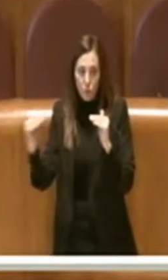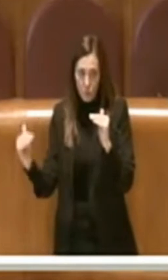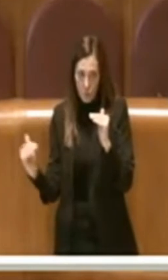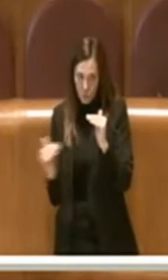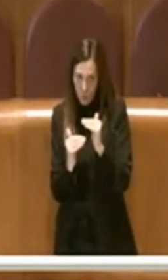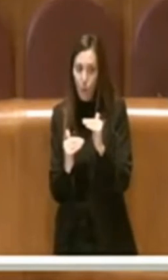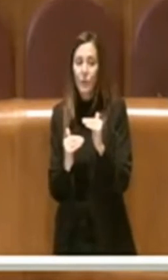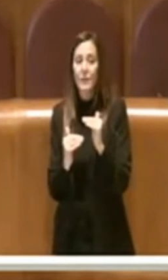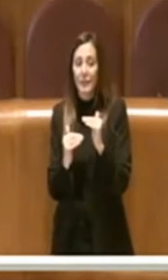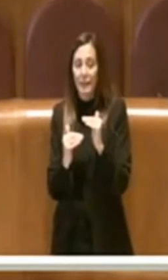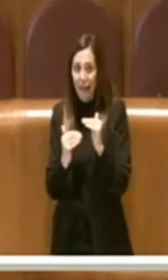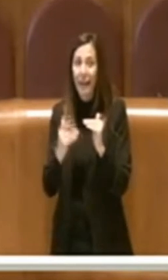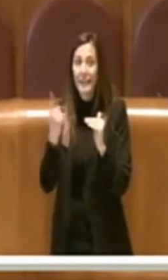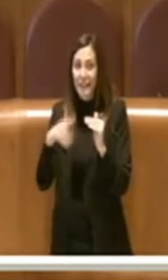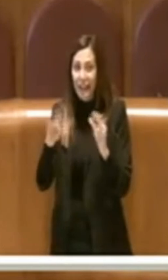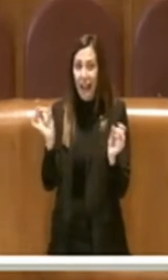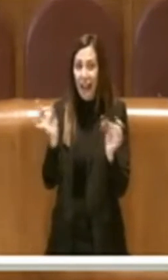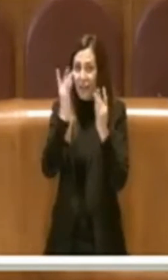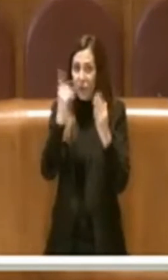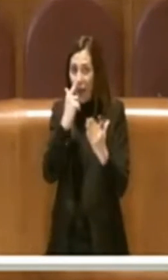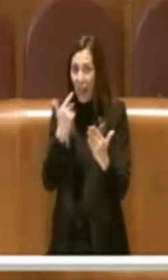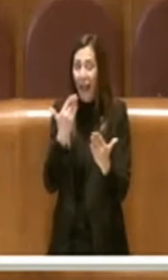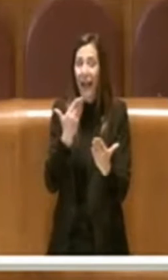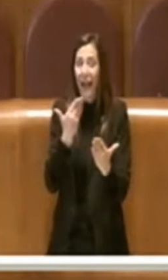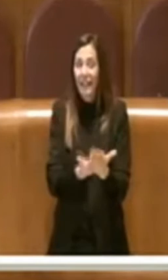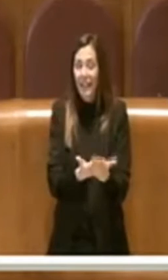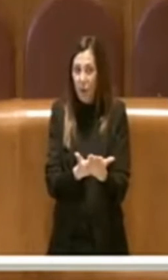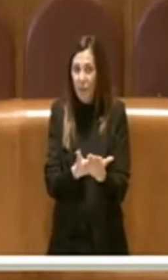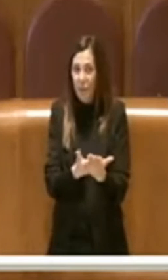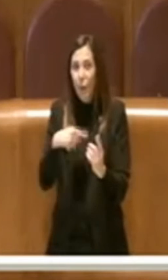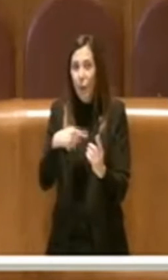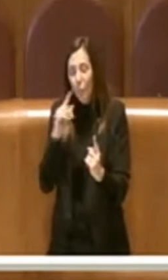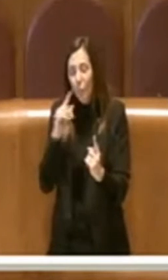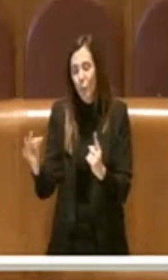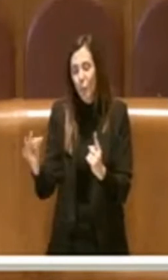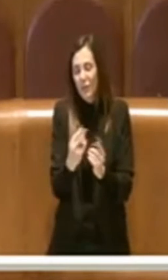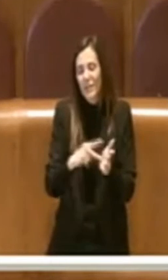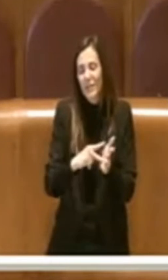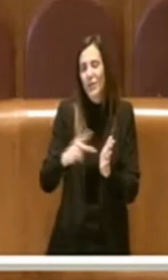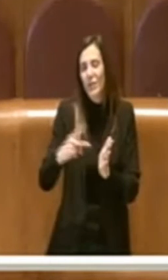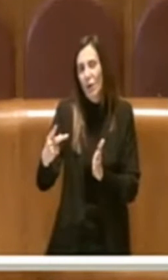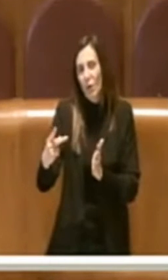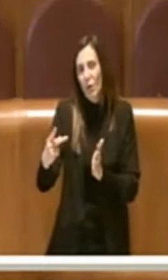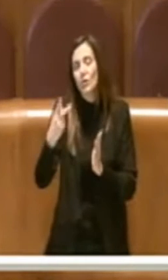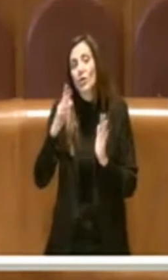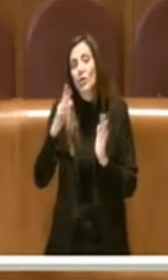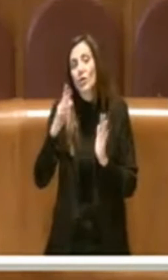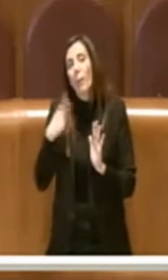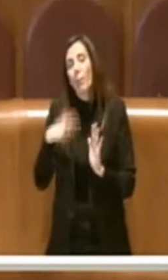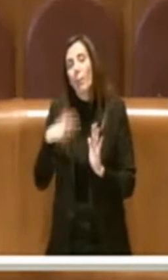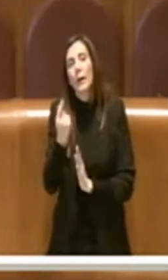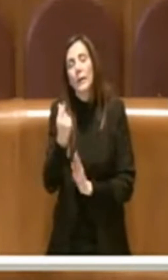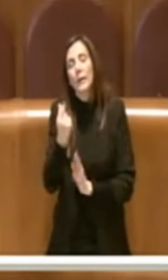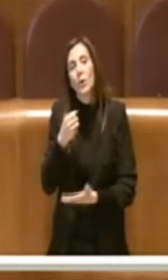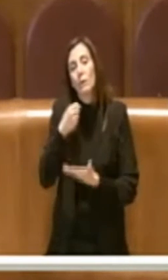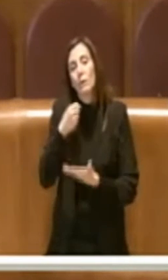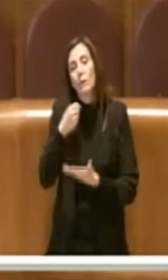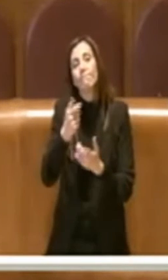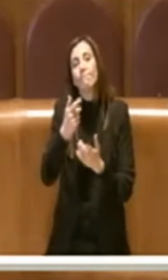eventuali adeguamenti sia da un punto di vista tecnologico ma anche delle risorse economiche